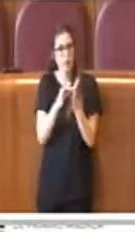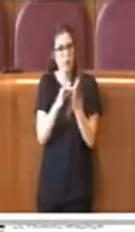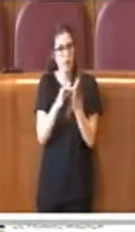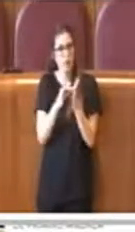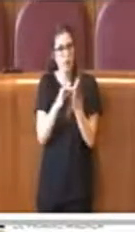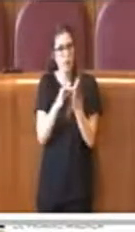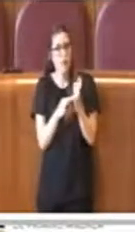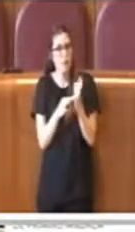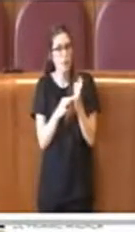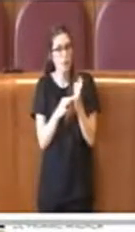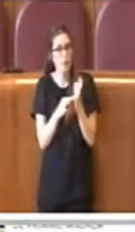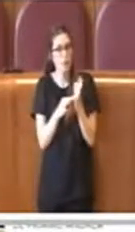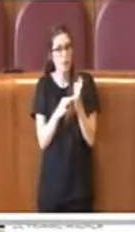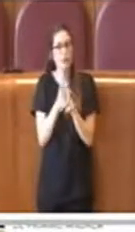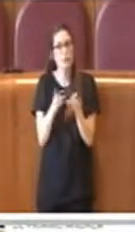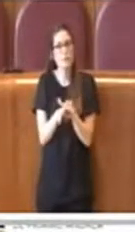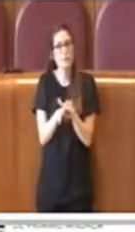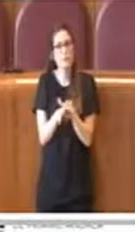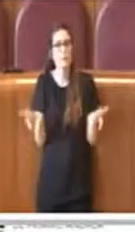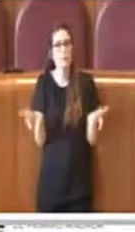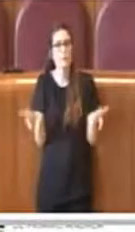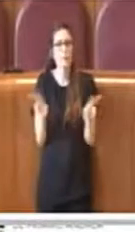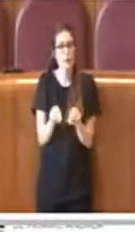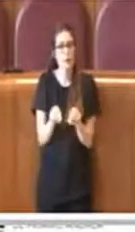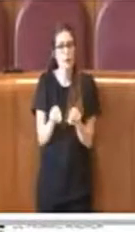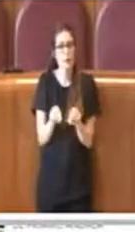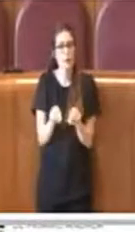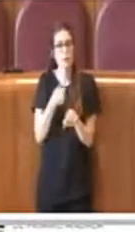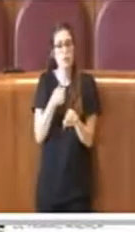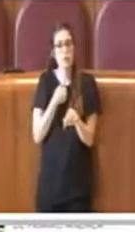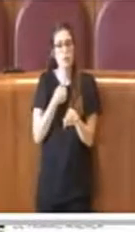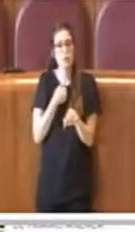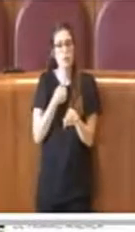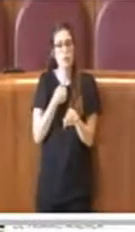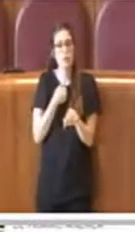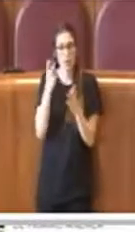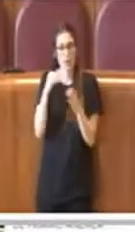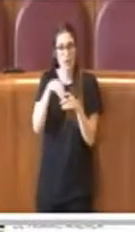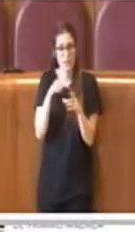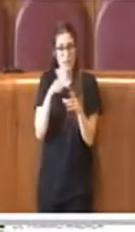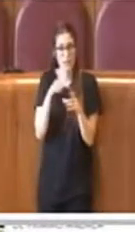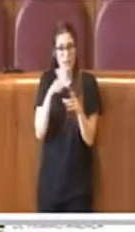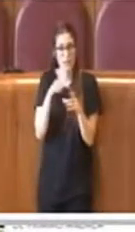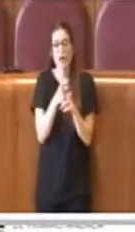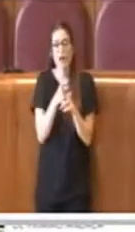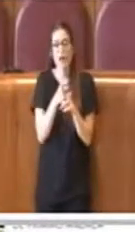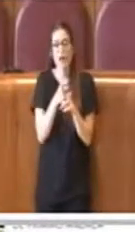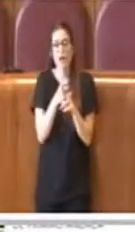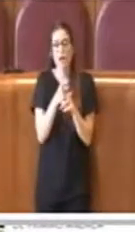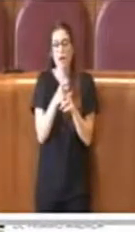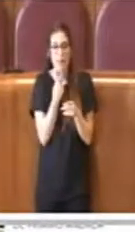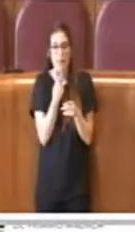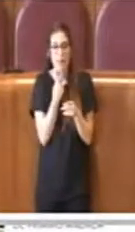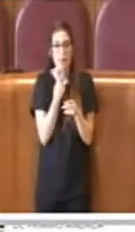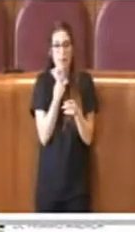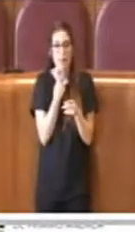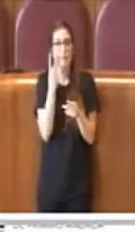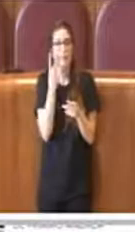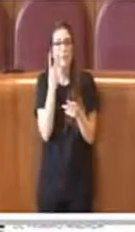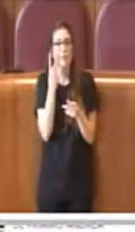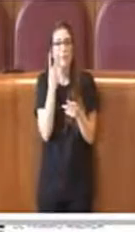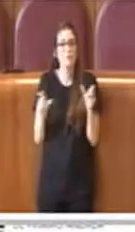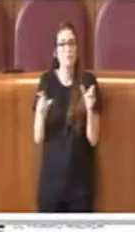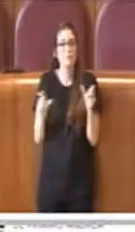attraverso una ripartizione dei soggetti per gli incarichi che sono previsti, sono di fatto vincolati a fattori non prevedibili come la